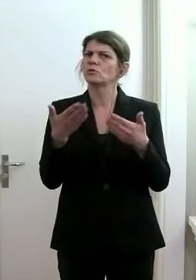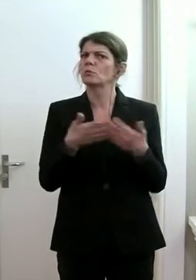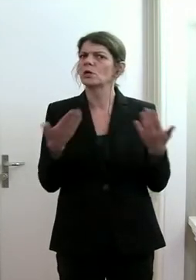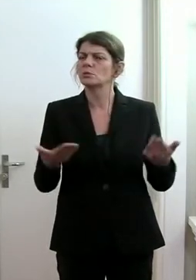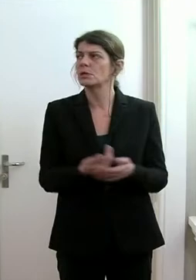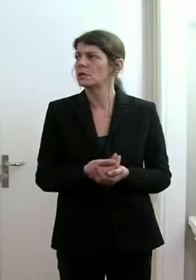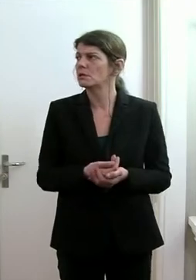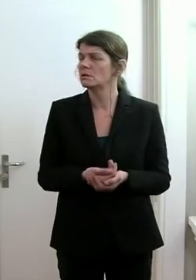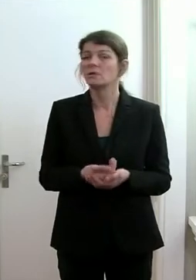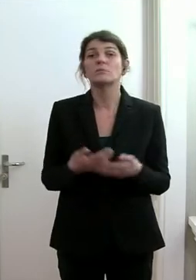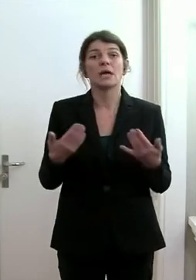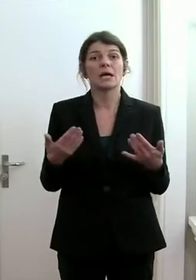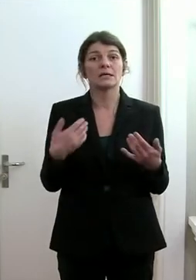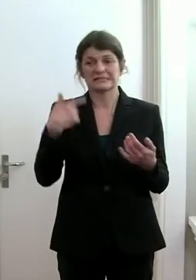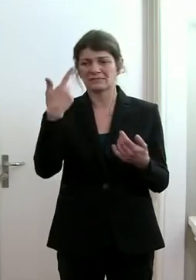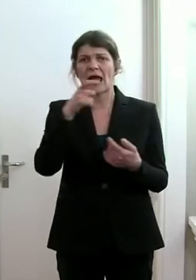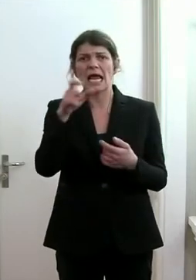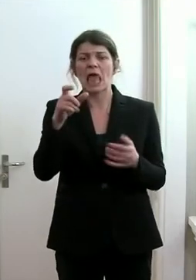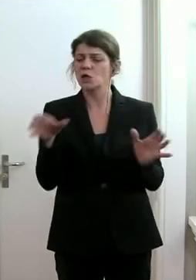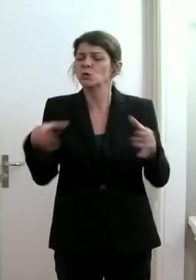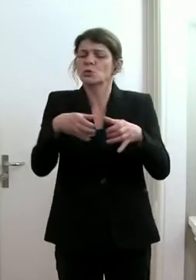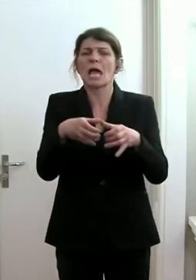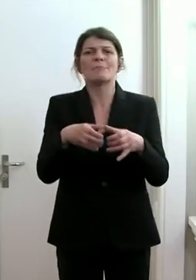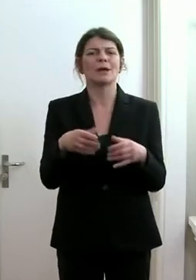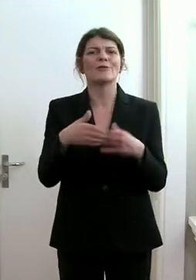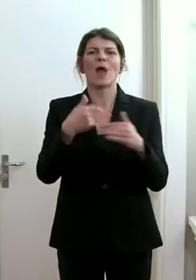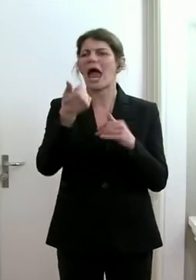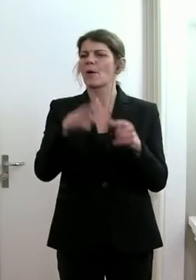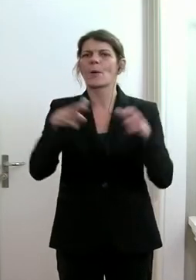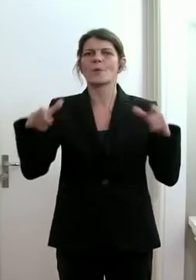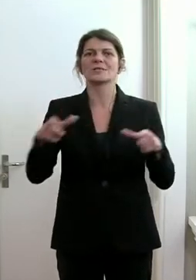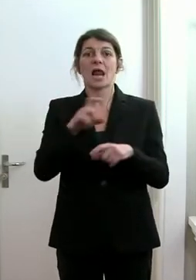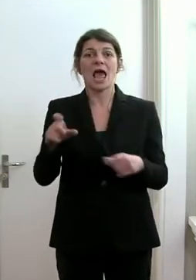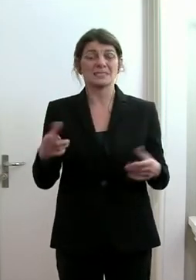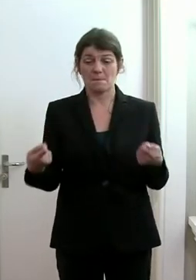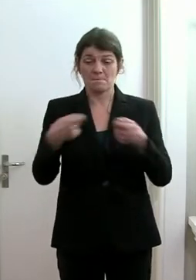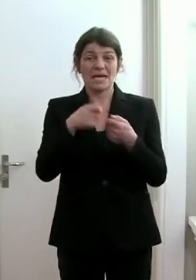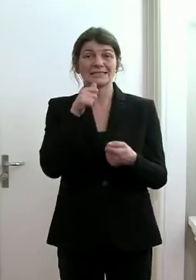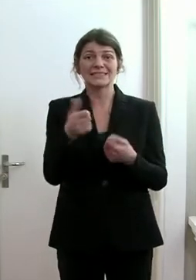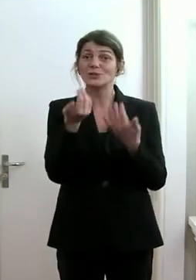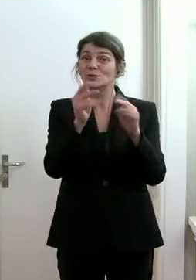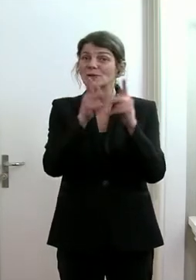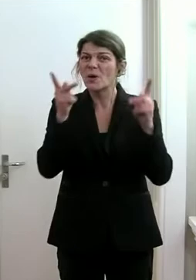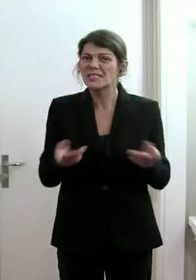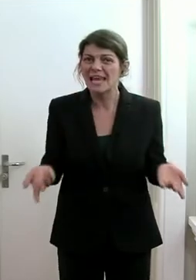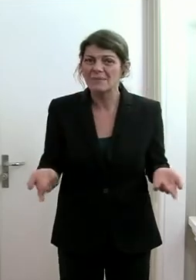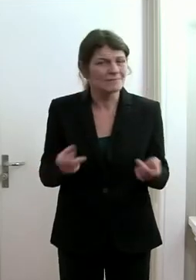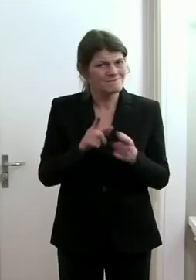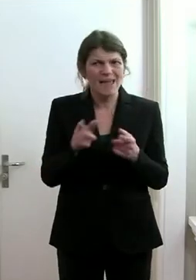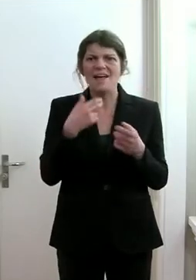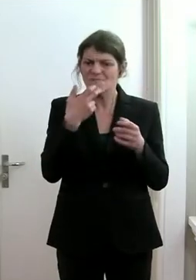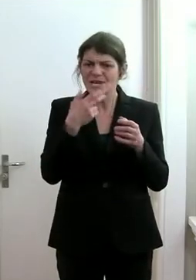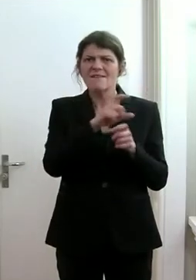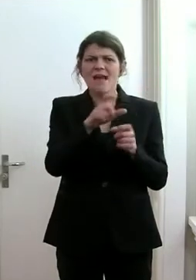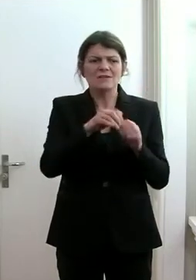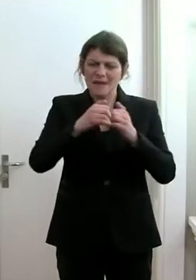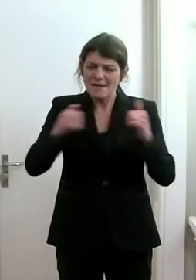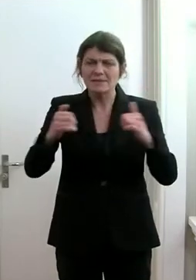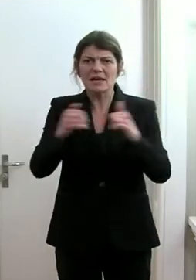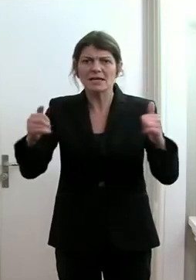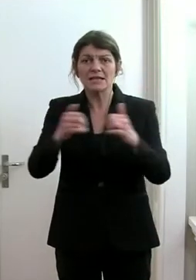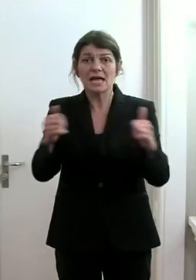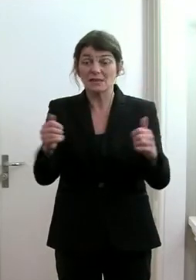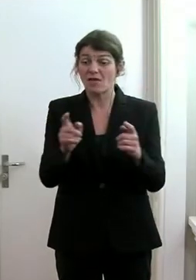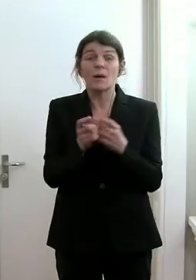schmeißen zwei Klassen zusammen und machen eine Größe daraus, das widerspricht dem Schutzkonzept. Wir wollen die Klassen separiert halten, dass wenn etwas